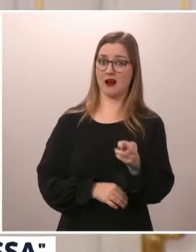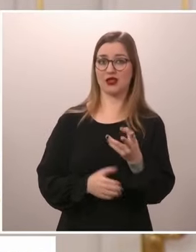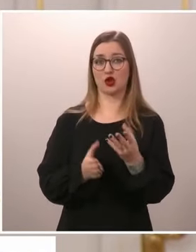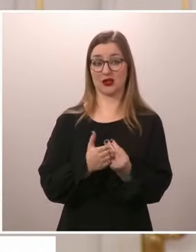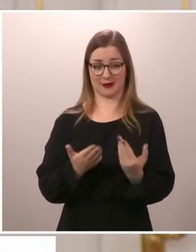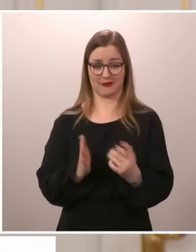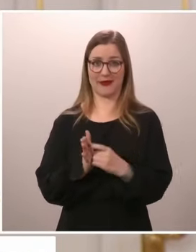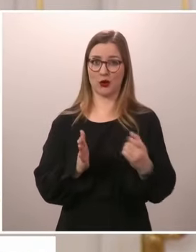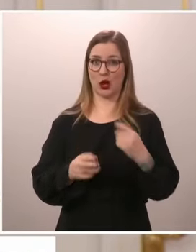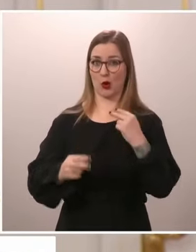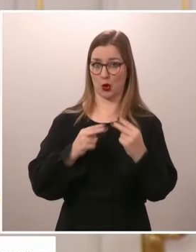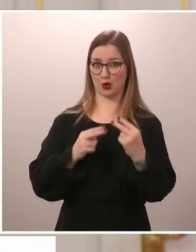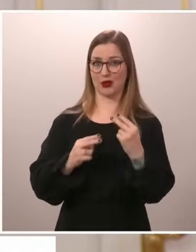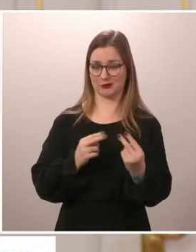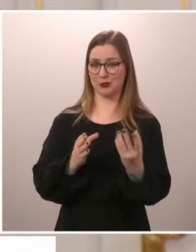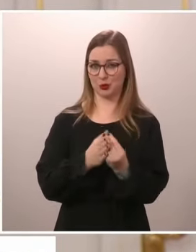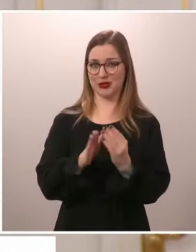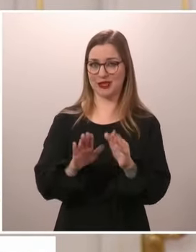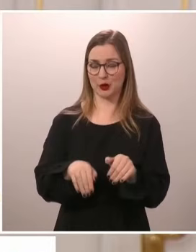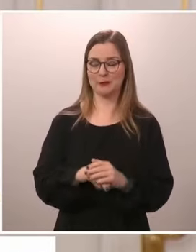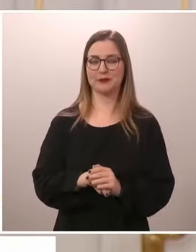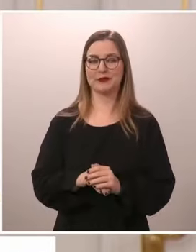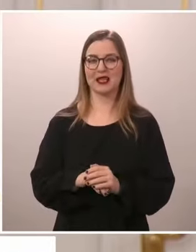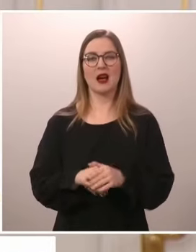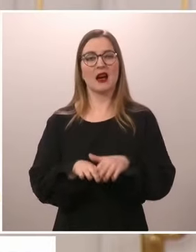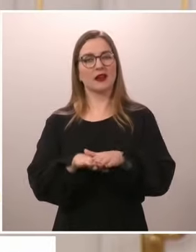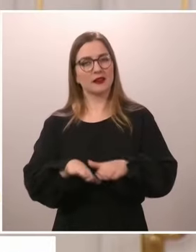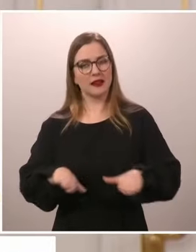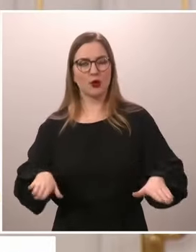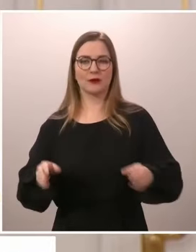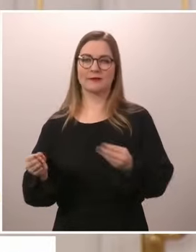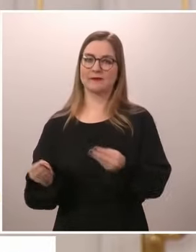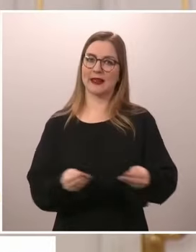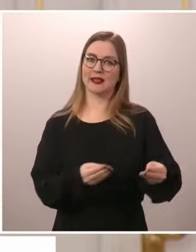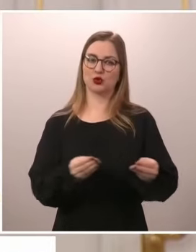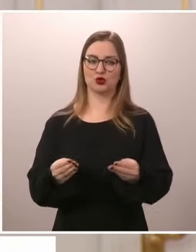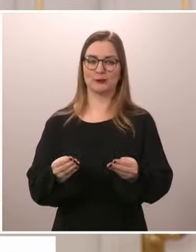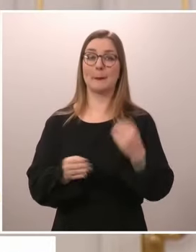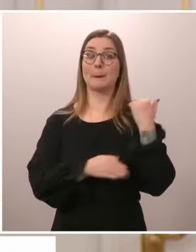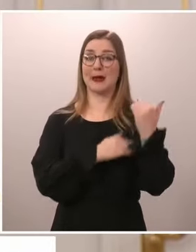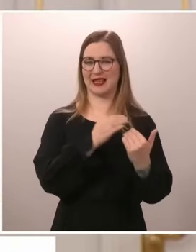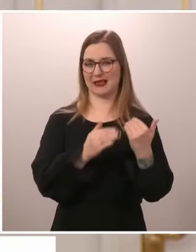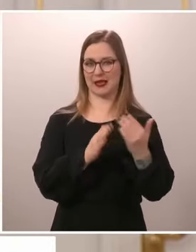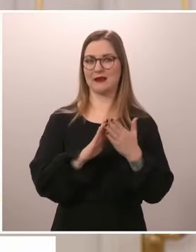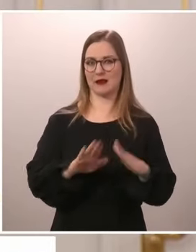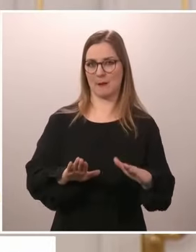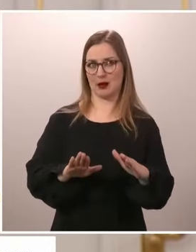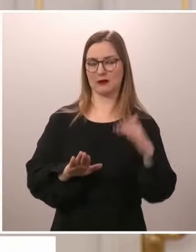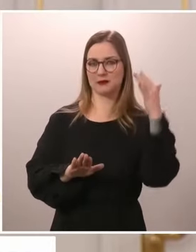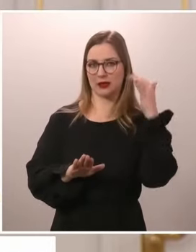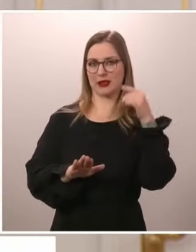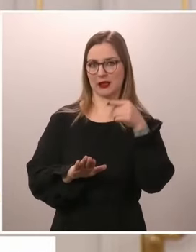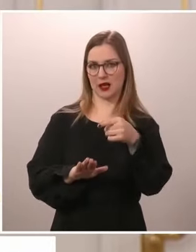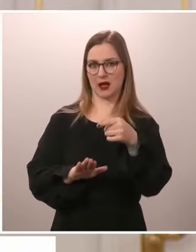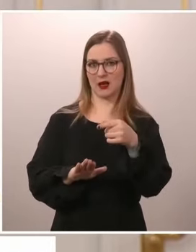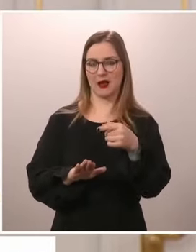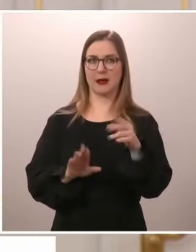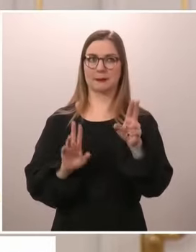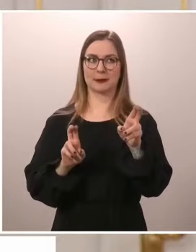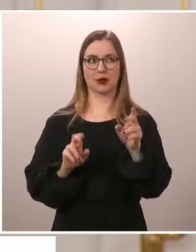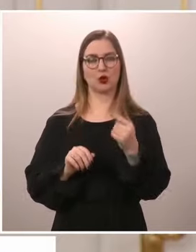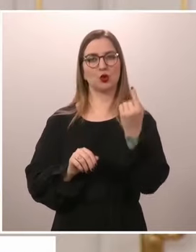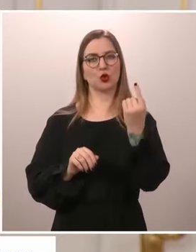rauhanvälitys on sellainen tehtävä, kun puhutaan perinteistä rauhanvälityksistä, jossa ikään kuin nimitetään yksi henkilö